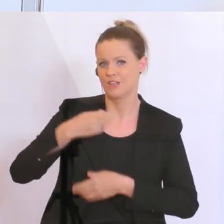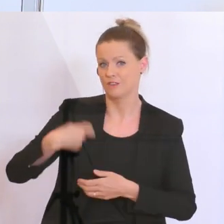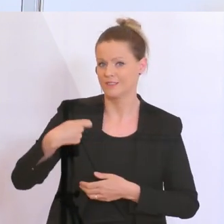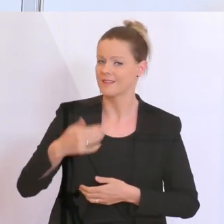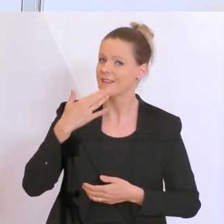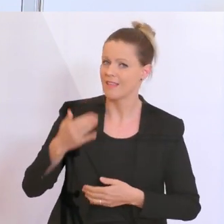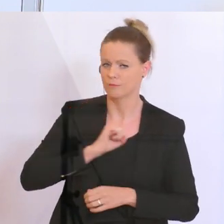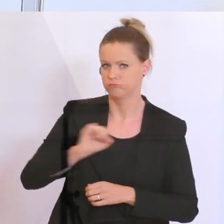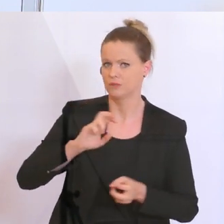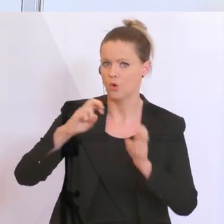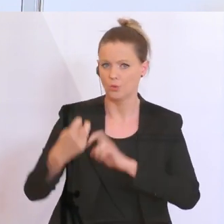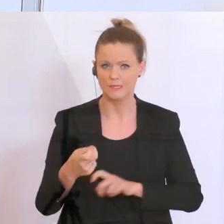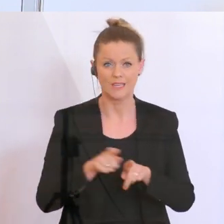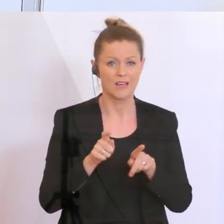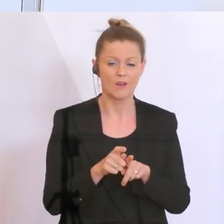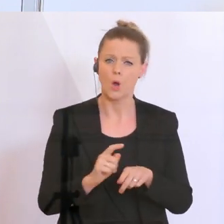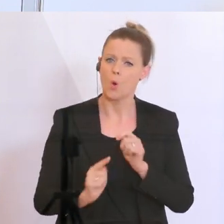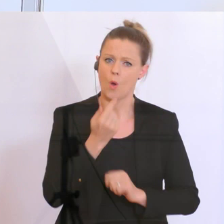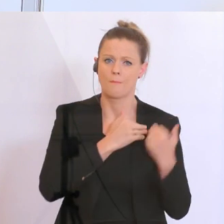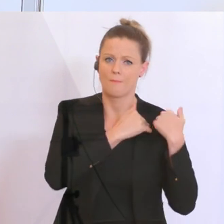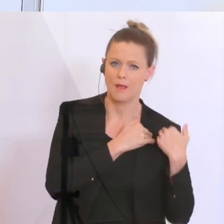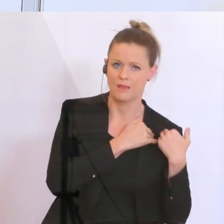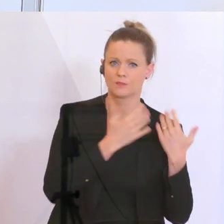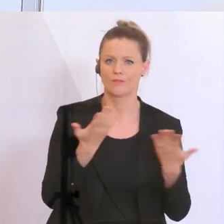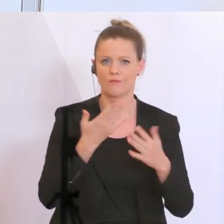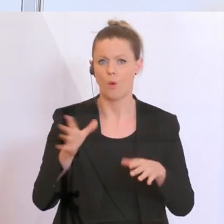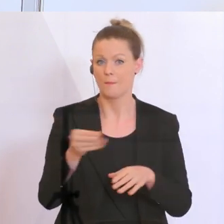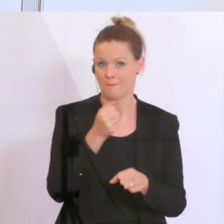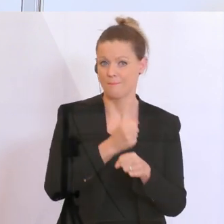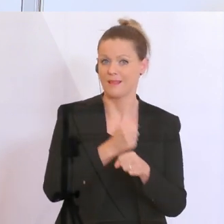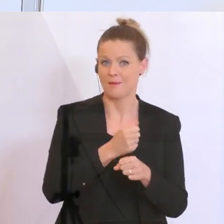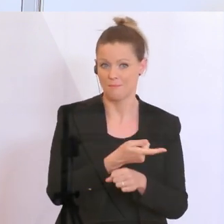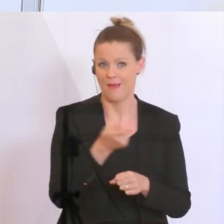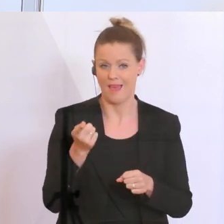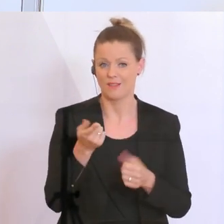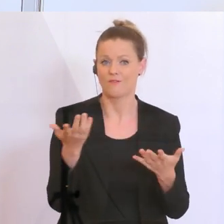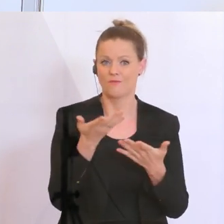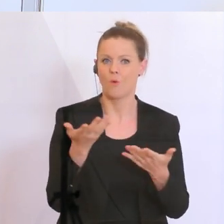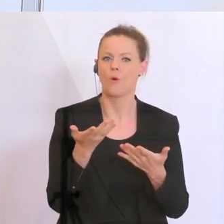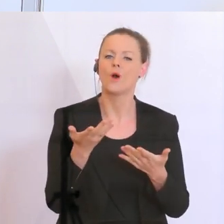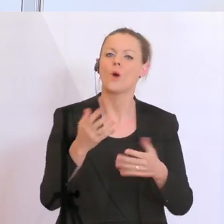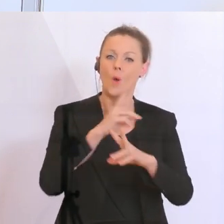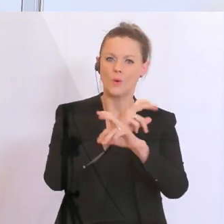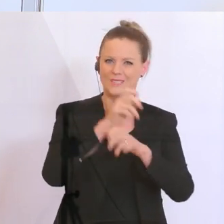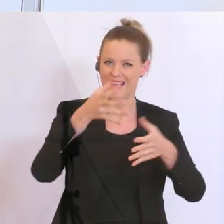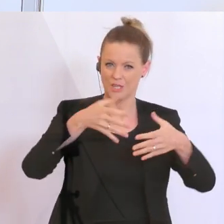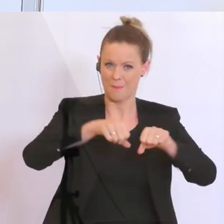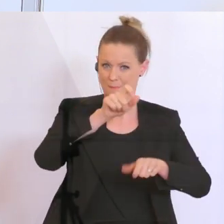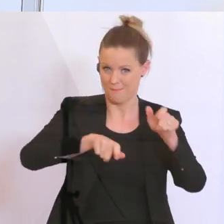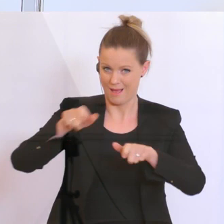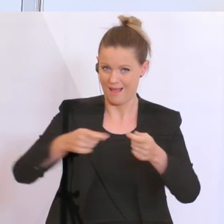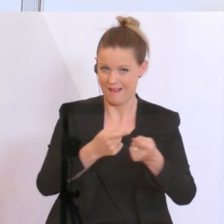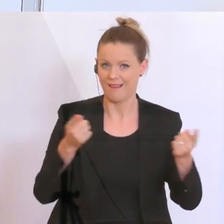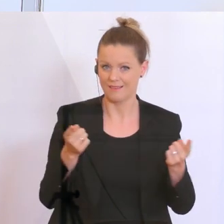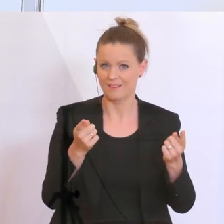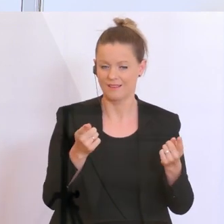Aber eine große Last liegt auch bei den Mitarbeiterinnen und Mitarbeitern der österreichischen Banken, die in vielen Fällen